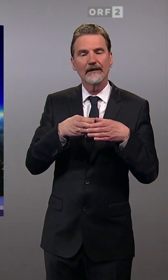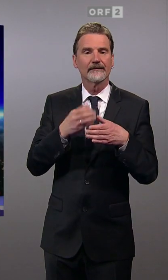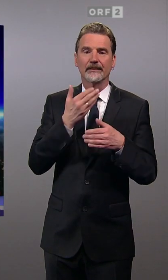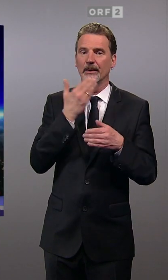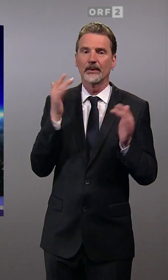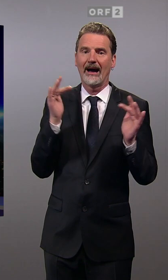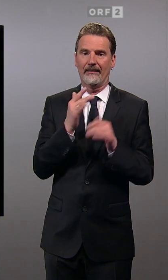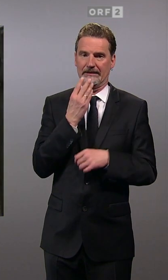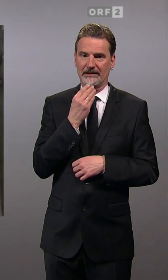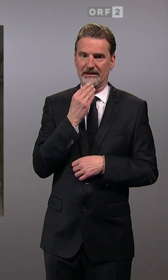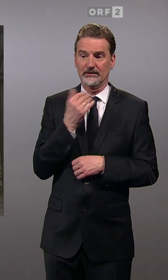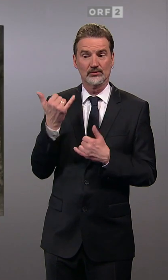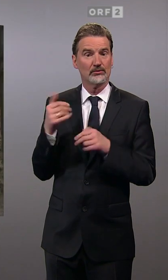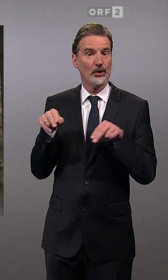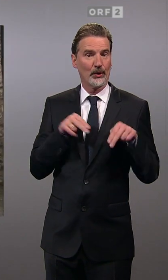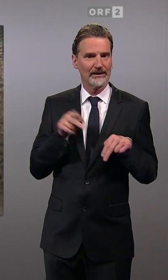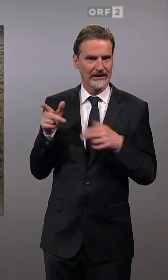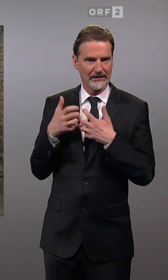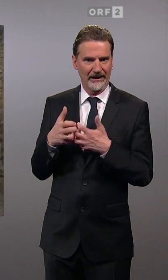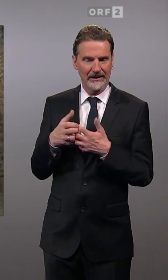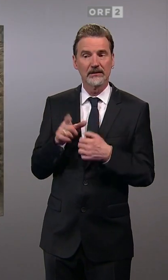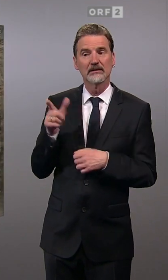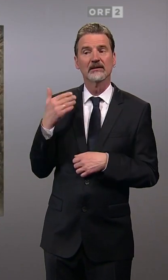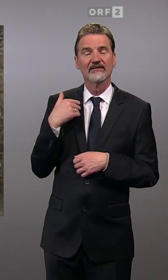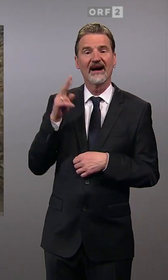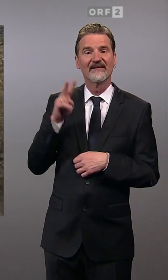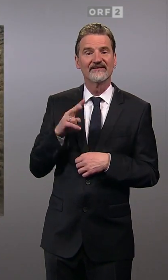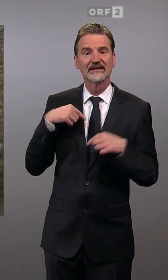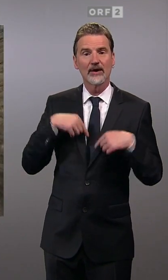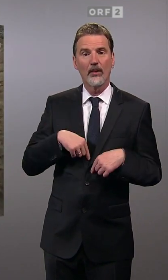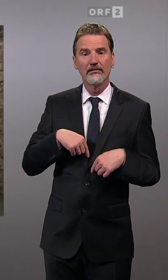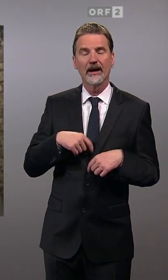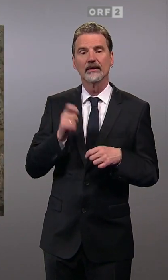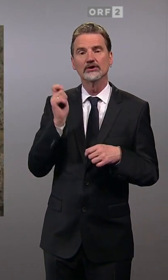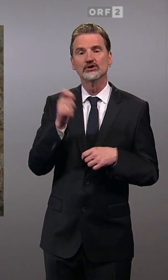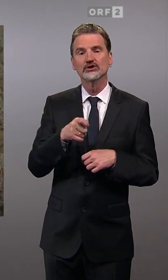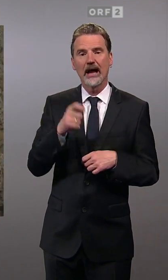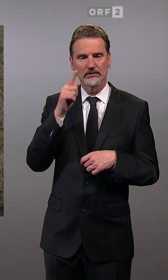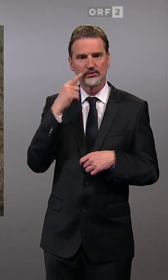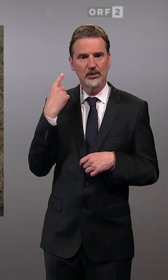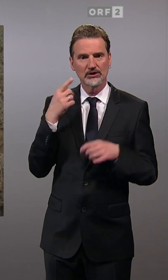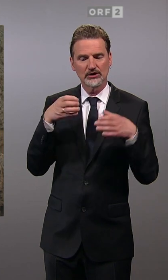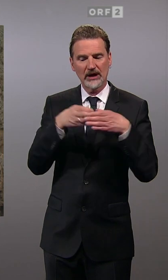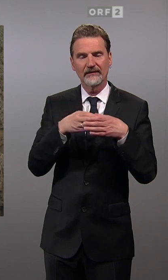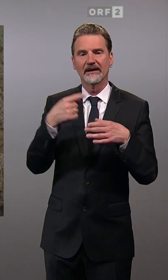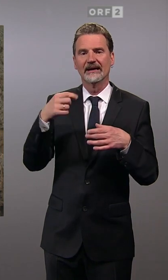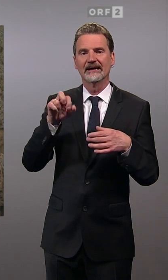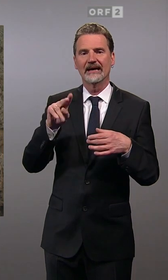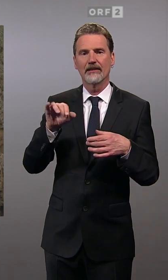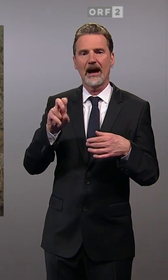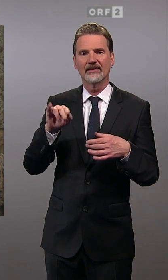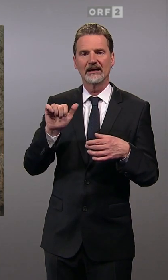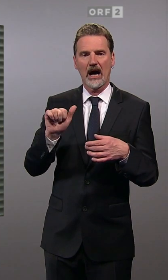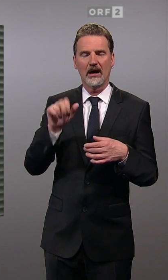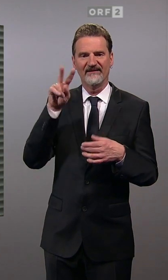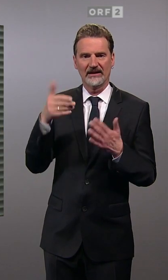also heute zurückgetreten. Landbauer war Vizeobmann der schlagenden Burschenschaft Germania zu Wiener Neustadt. Im Zuge der Liederbuchaffäre